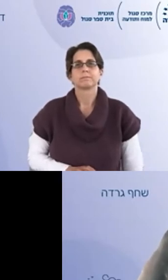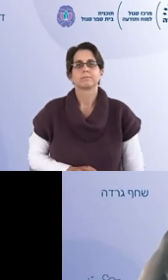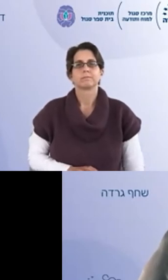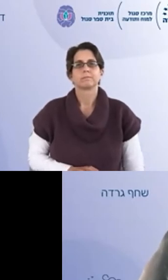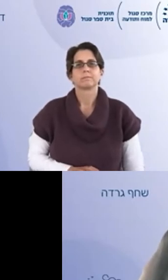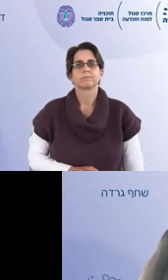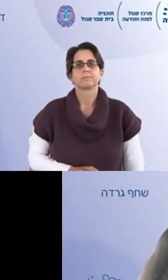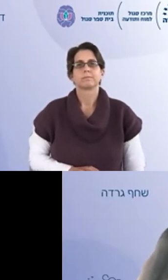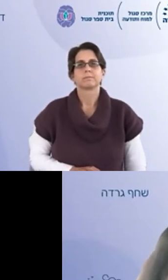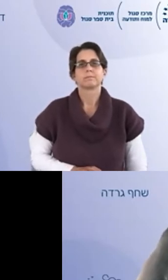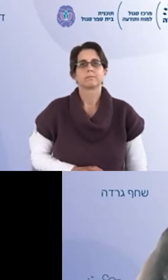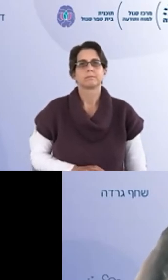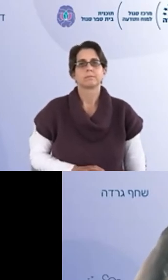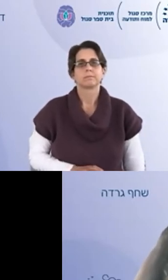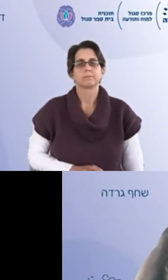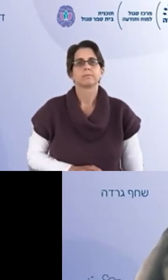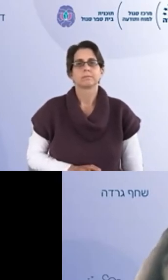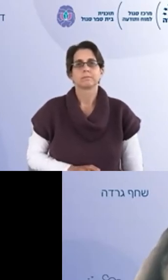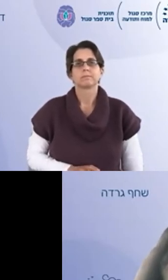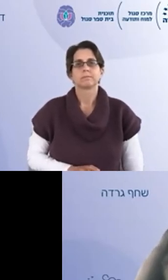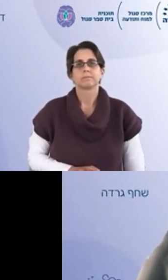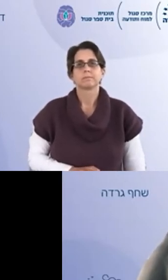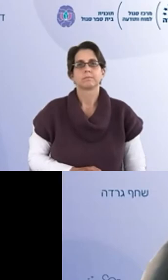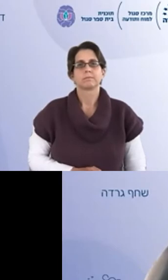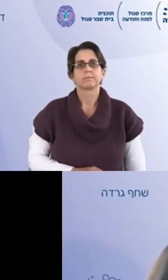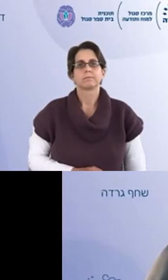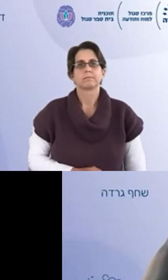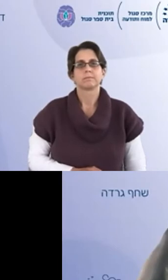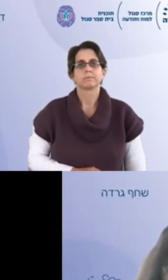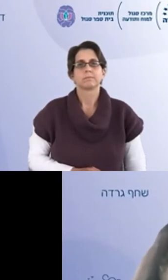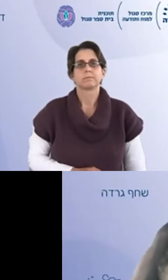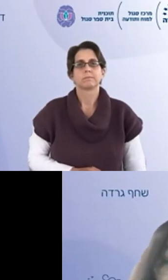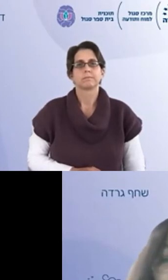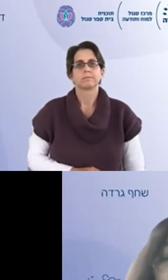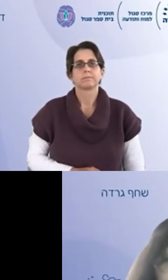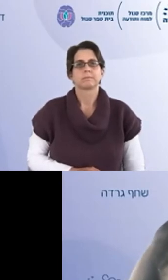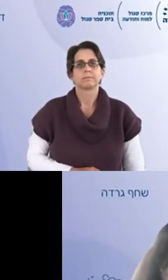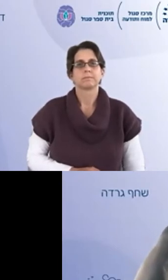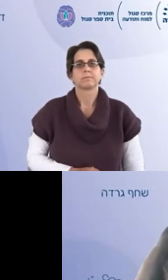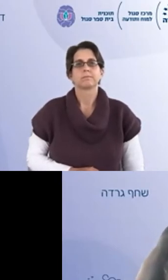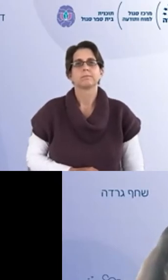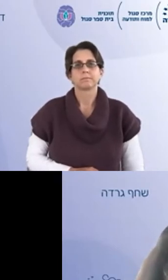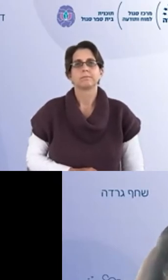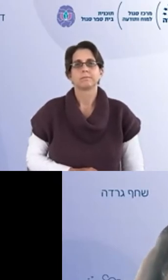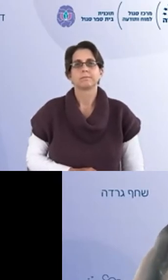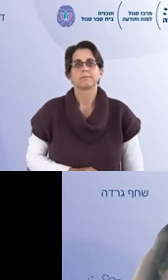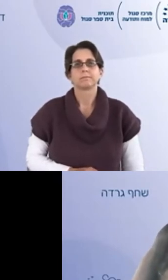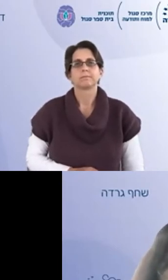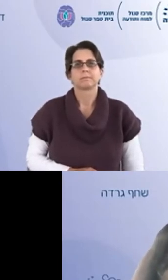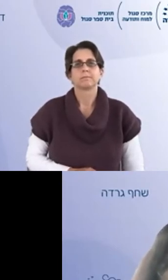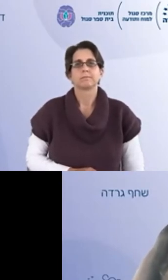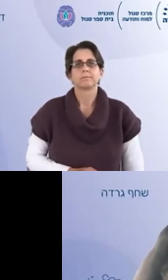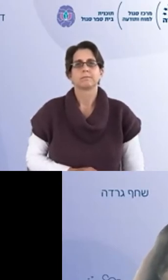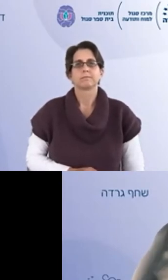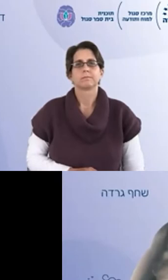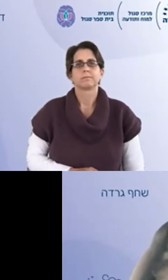מאמץ התוכנית הבית ספרית השתנתה מהצלחתי להוציא ציוד הצלחתי לזהות שערה בתוכי ובחרתי